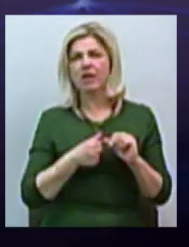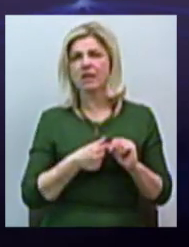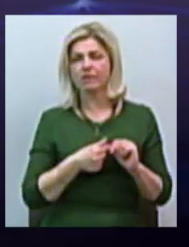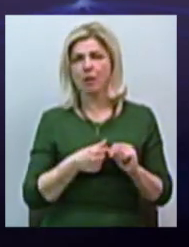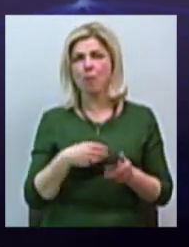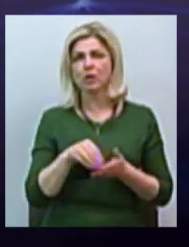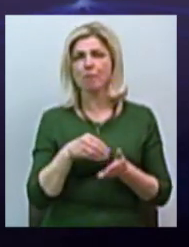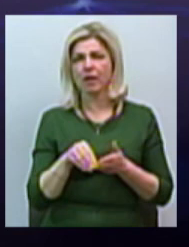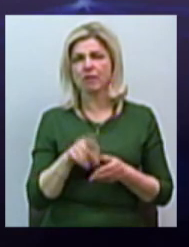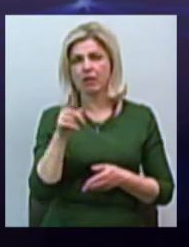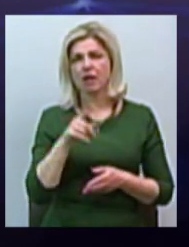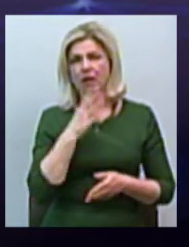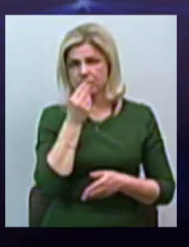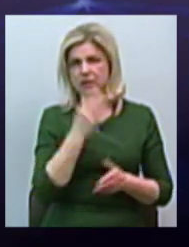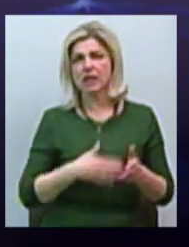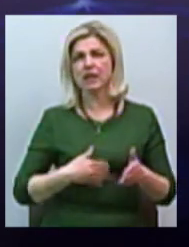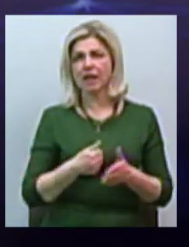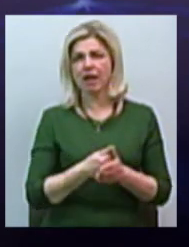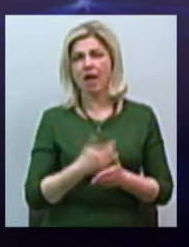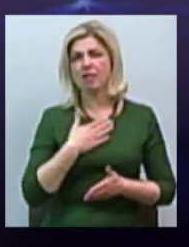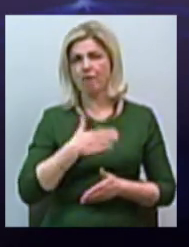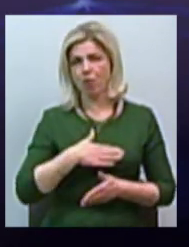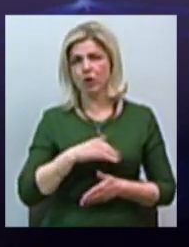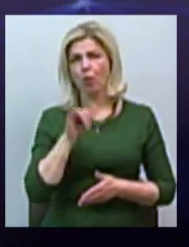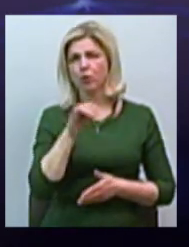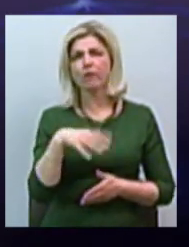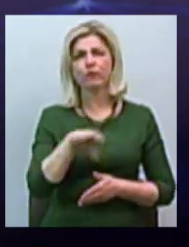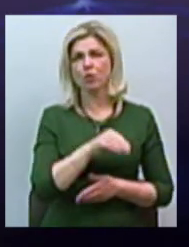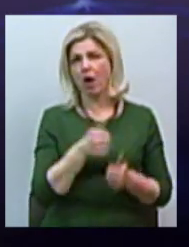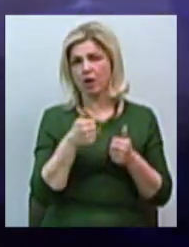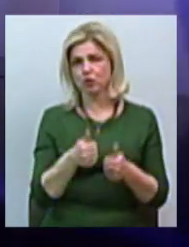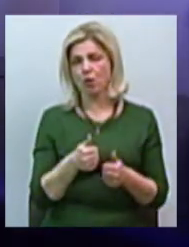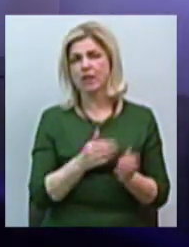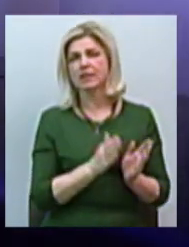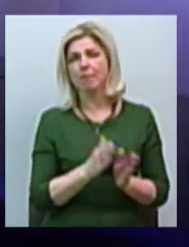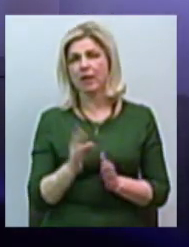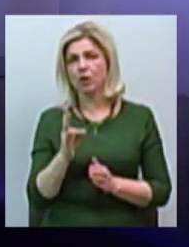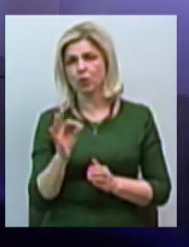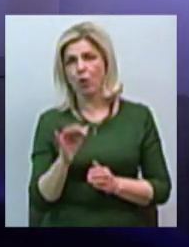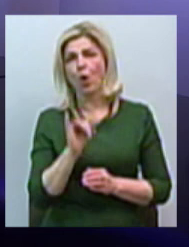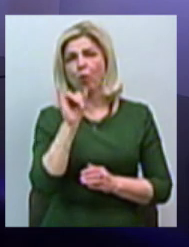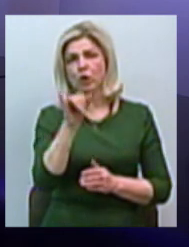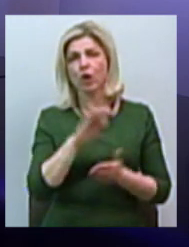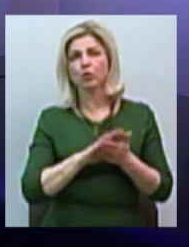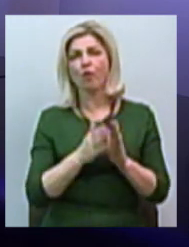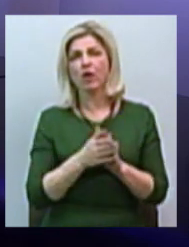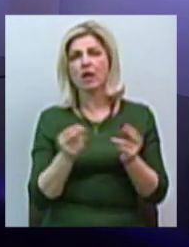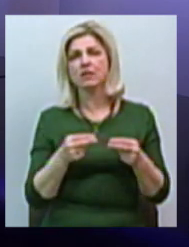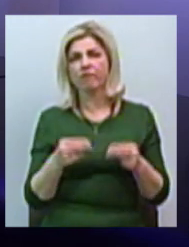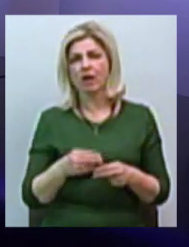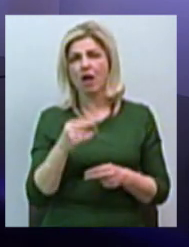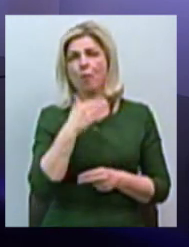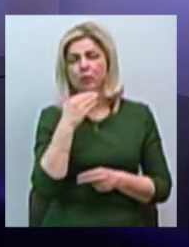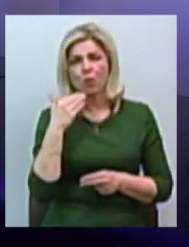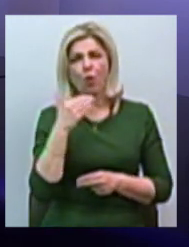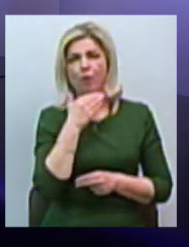Вони сыті, доволі, у них все добре, у них стабільно, у них договора заключені там на багато-магато лет.